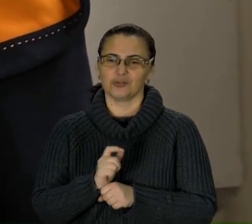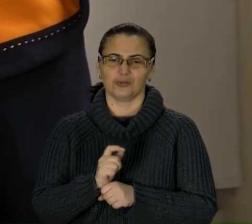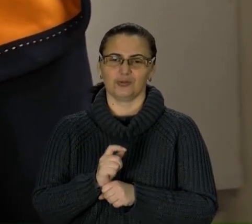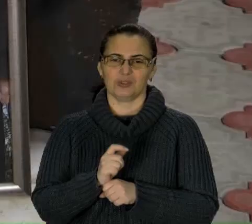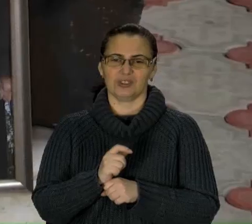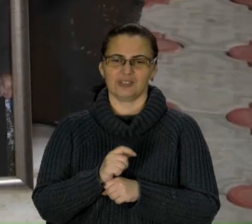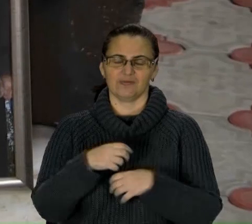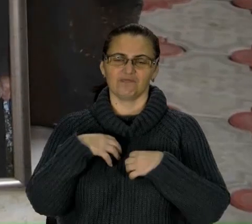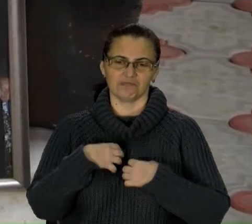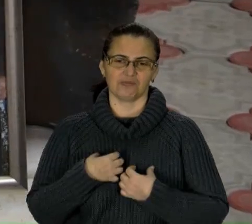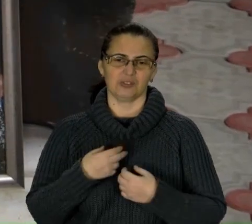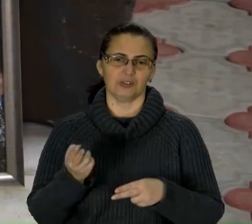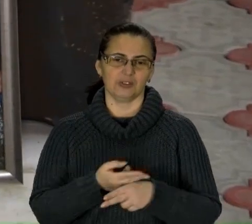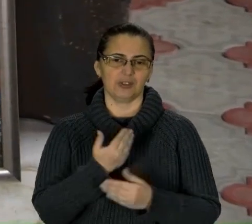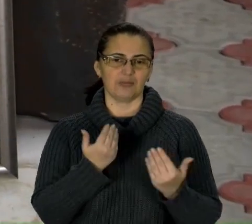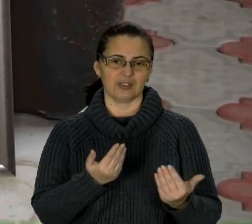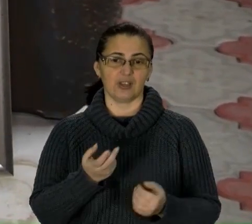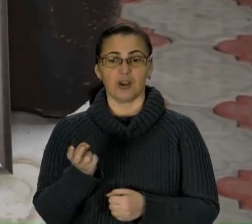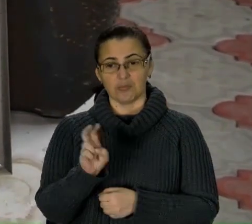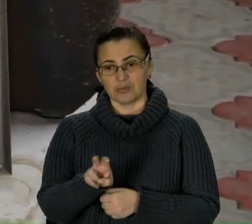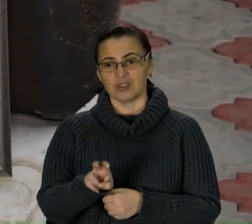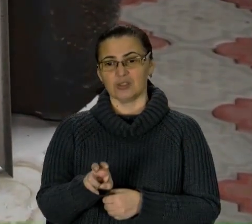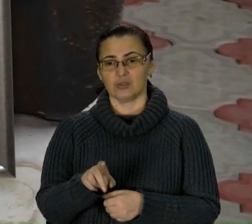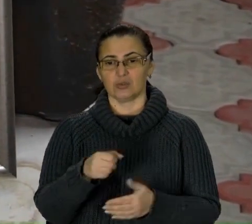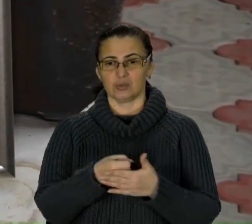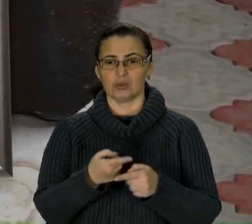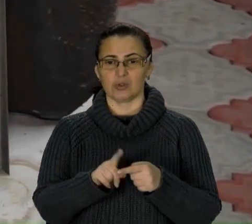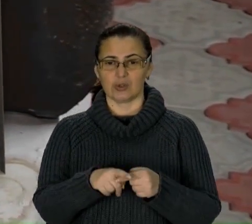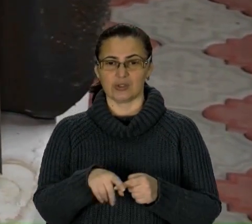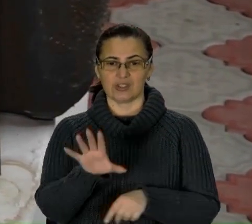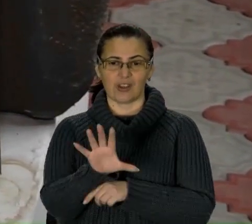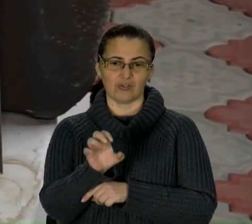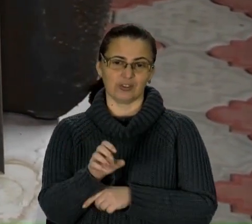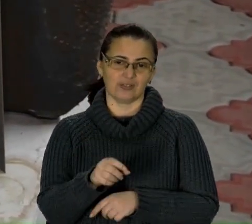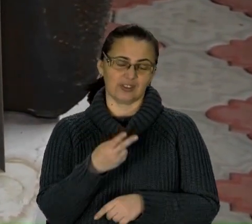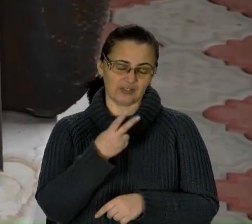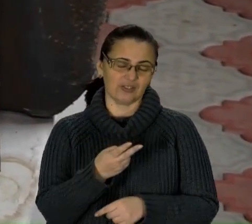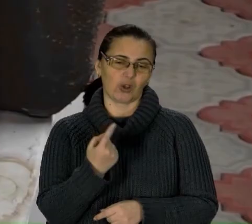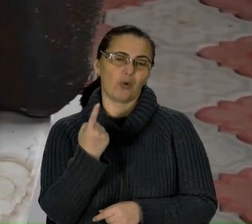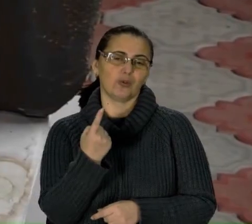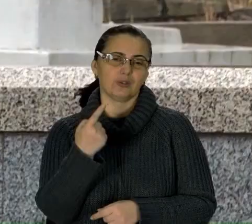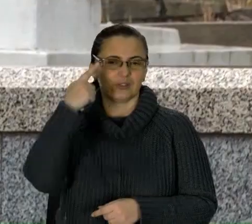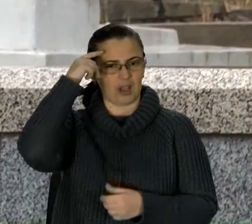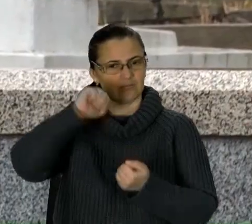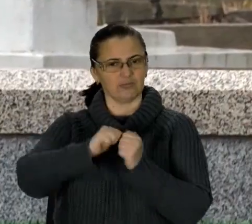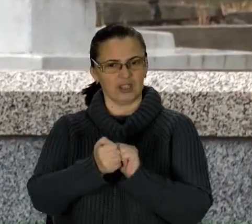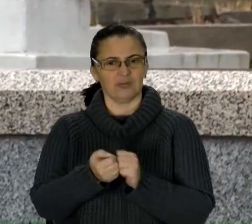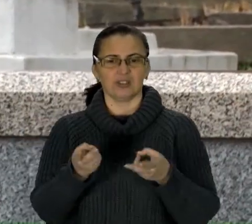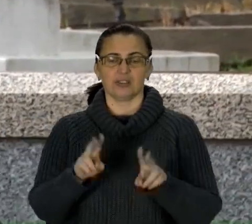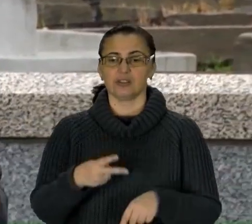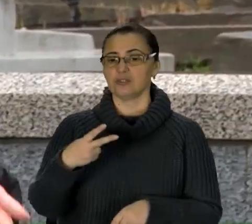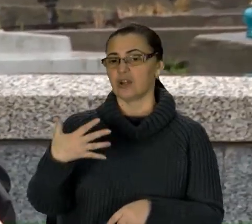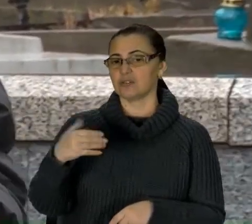якось так скучаю, знаєте, прийду до тої фотографії. Думаю, хоч одна пам'ятка лишилася ця велика фотографія. 25